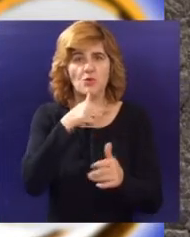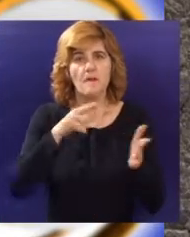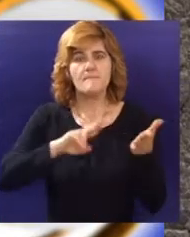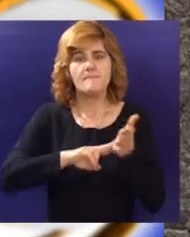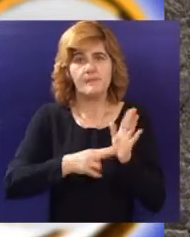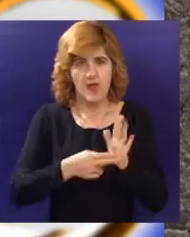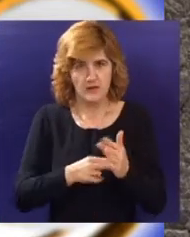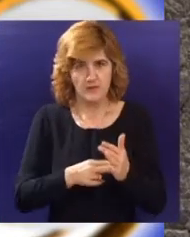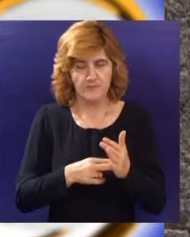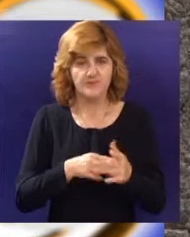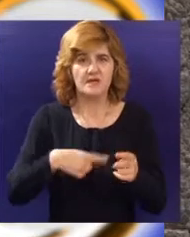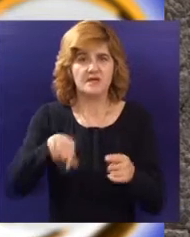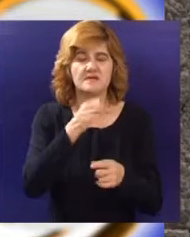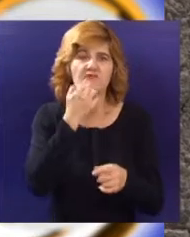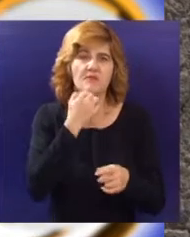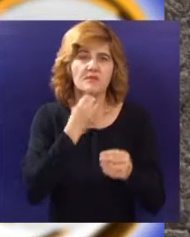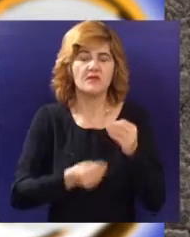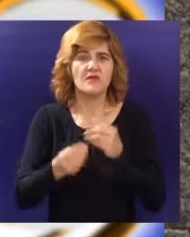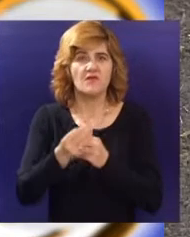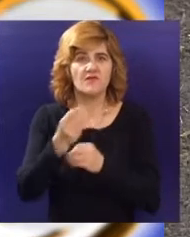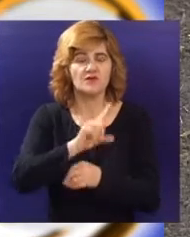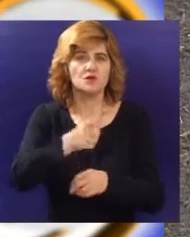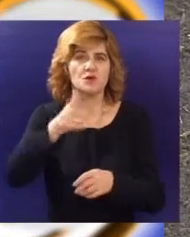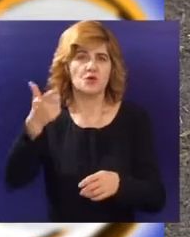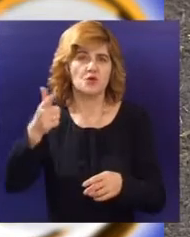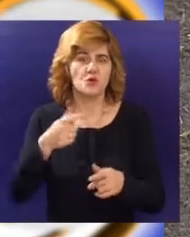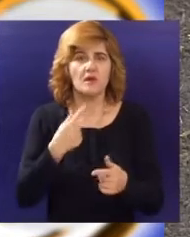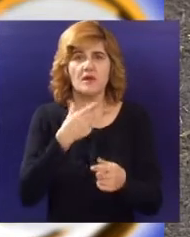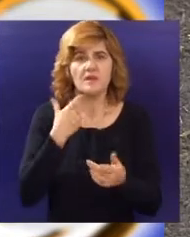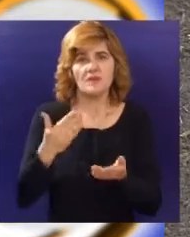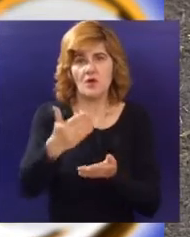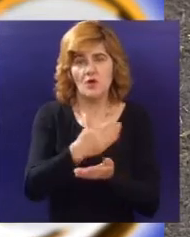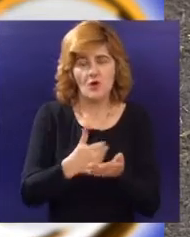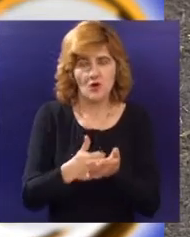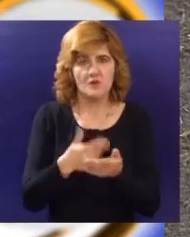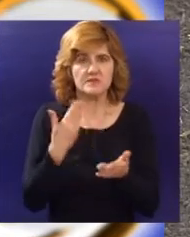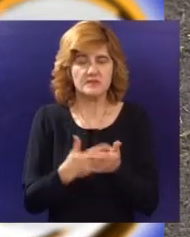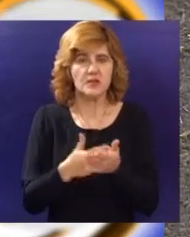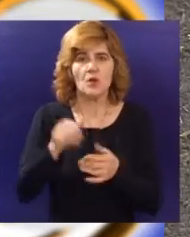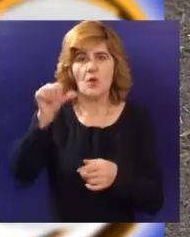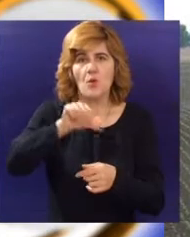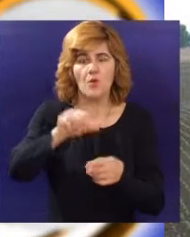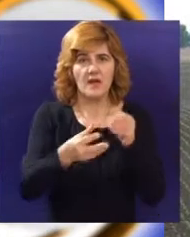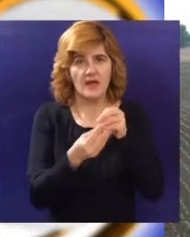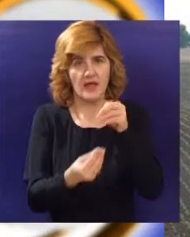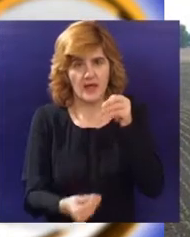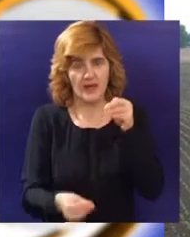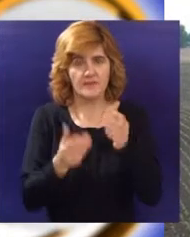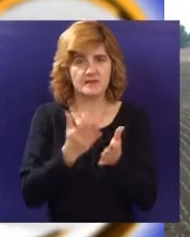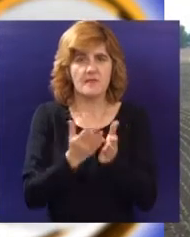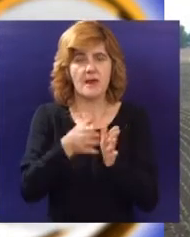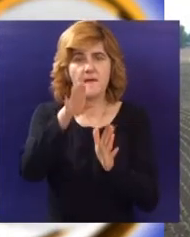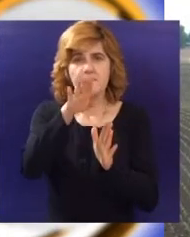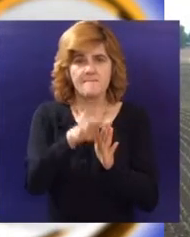Sa druge strane, poljoprivrednici su se više interesovali za industrijsko bilje. Značajan podbačaj je registrovan je kod uljane repice, gde je posejano